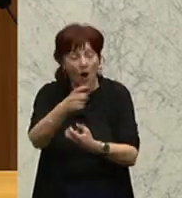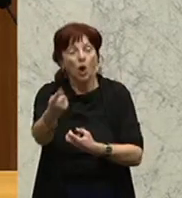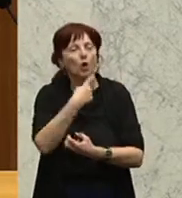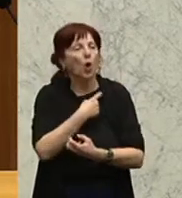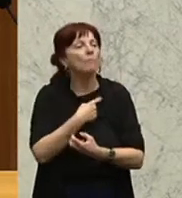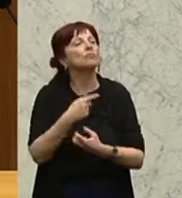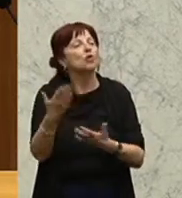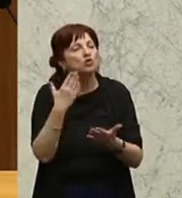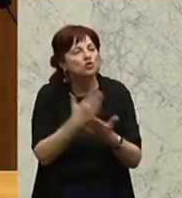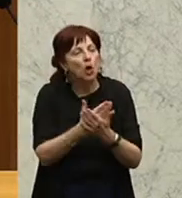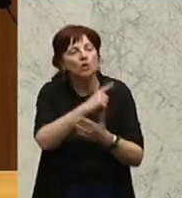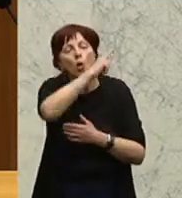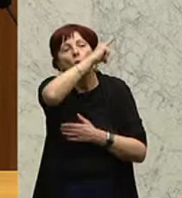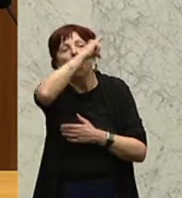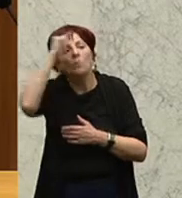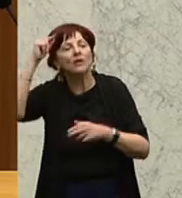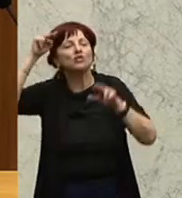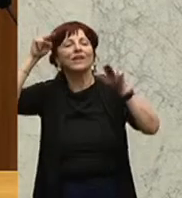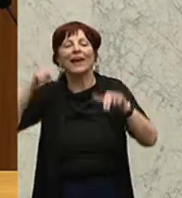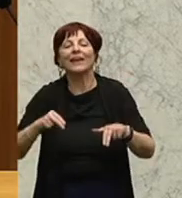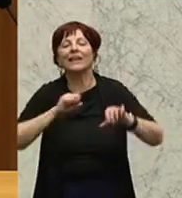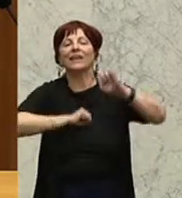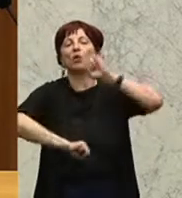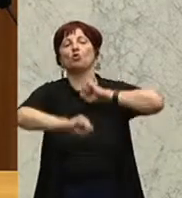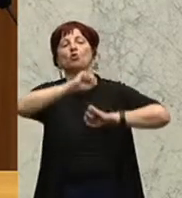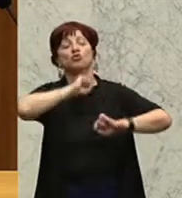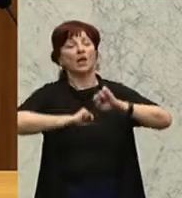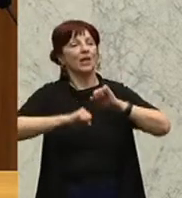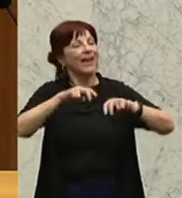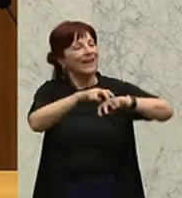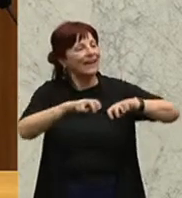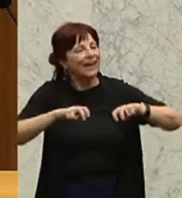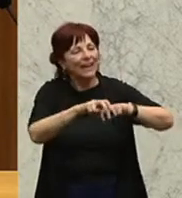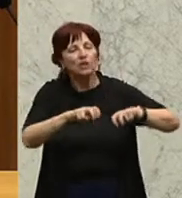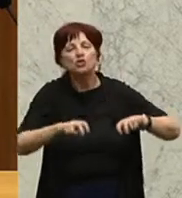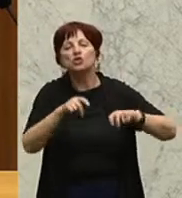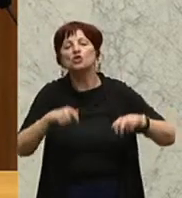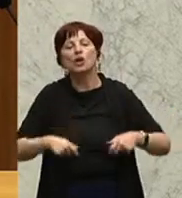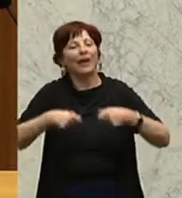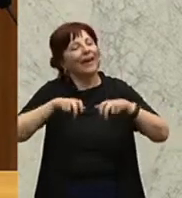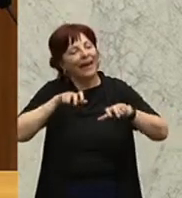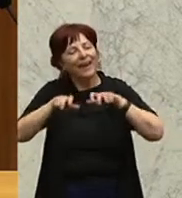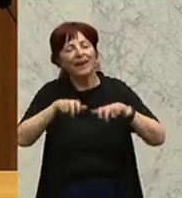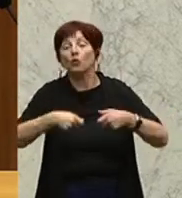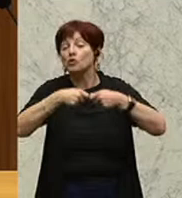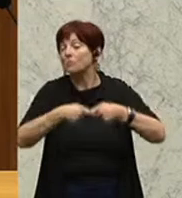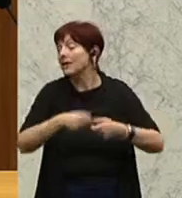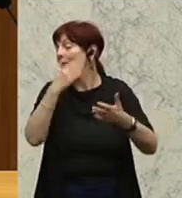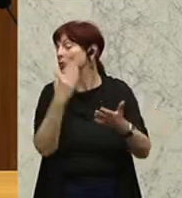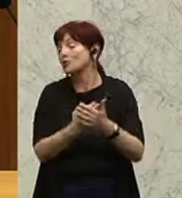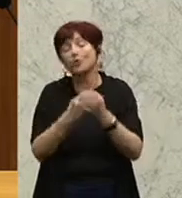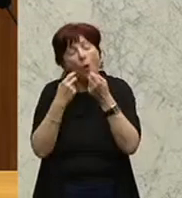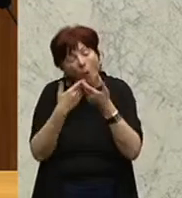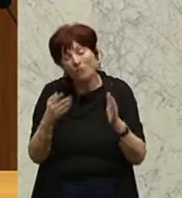das sagen griechische Politiker und Politikerinnen und die zuständigen Regierungsmitglieder auch ganz offen inzwischen. Und sie